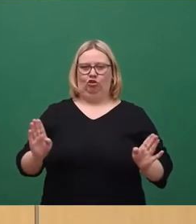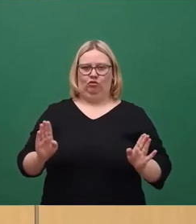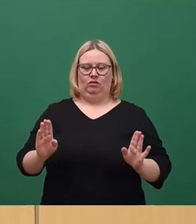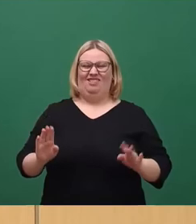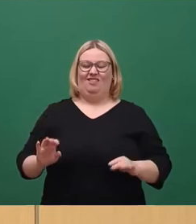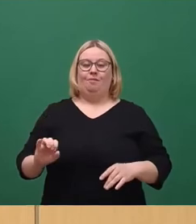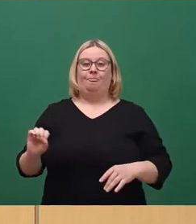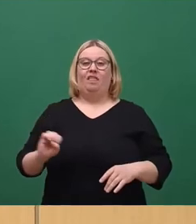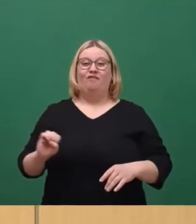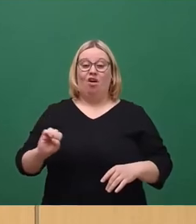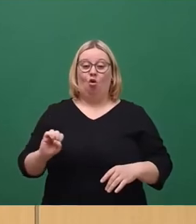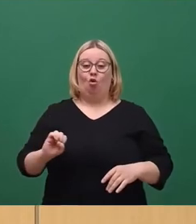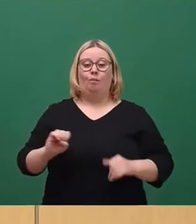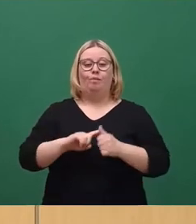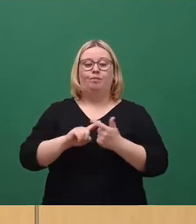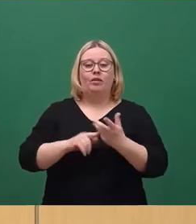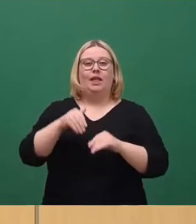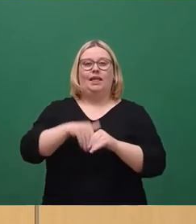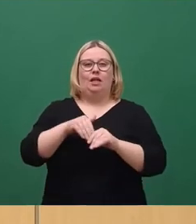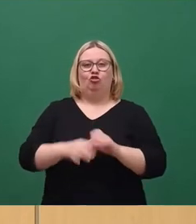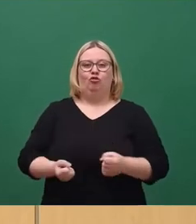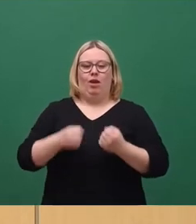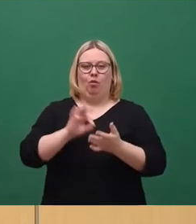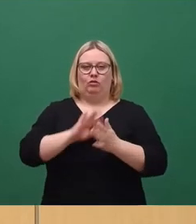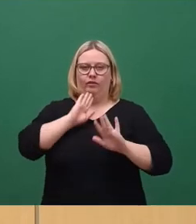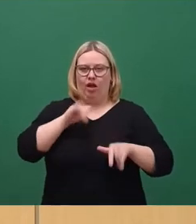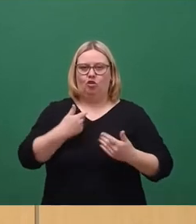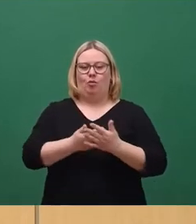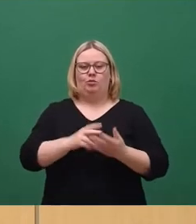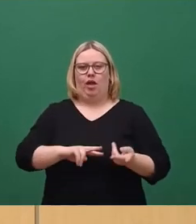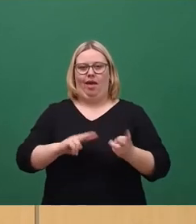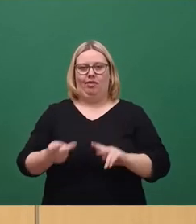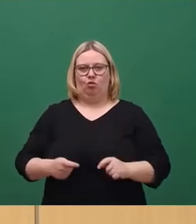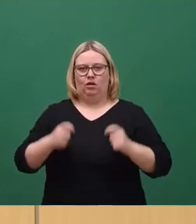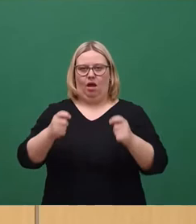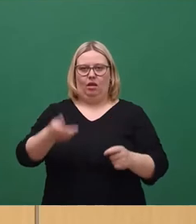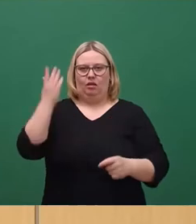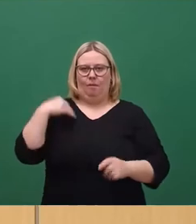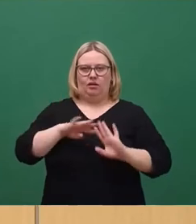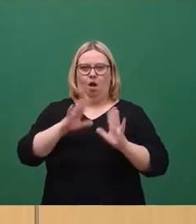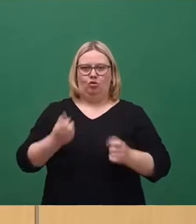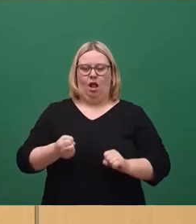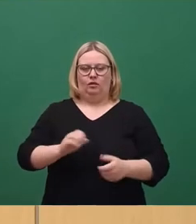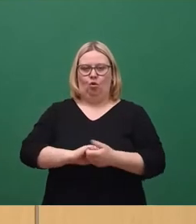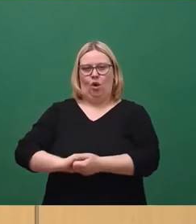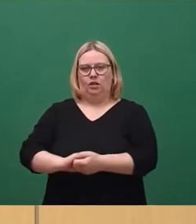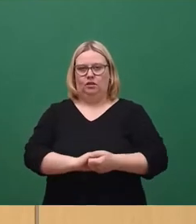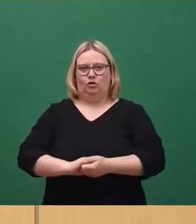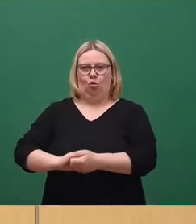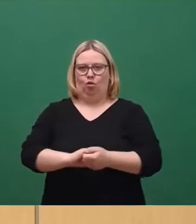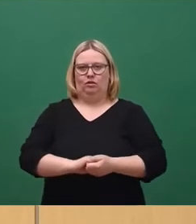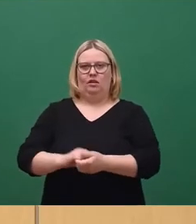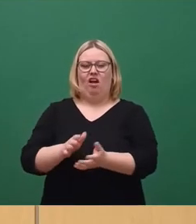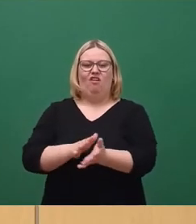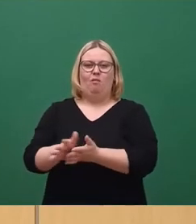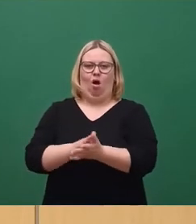neben diversen inhaltlichen Schwerpunktsetzungen auch an dem Änderungsantrag, den die damalige Haushaltskoalition der verbrauchten Parteien, also